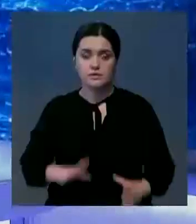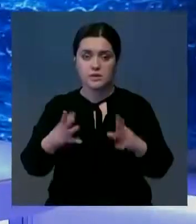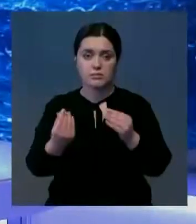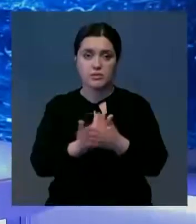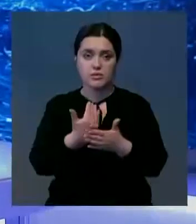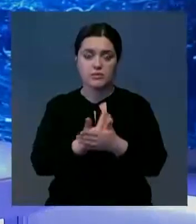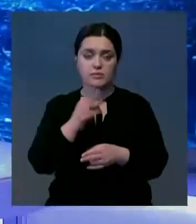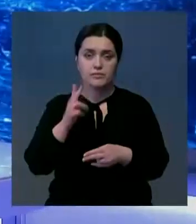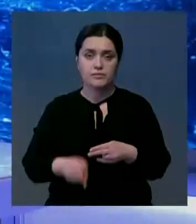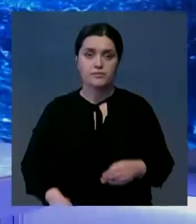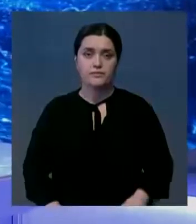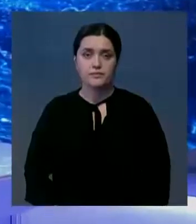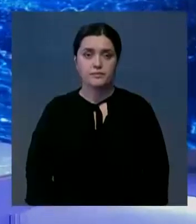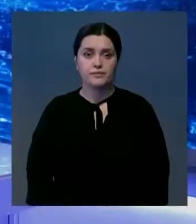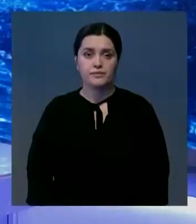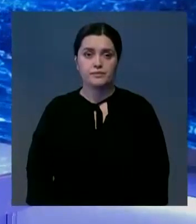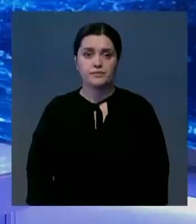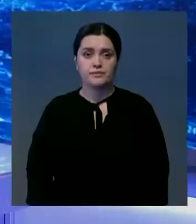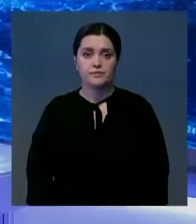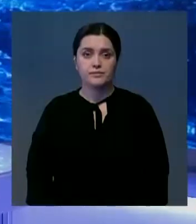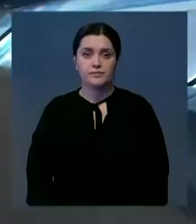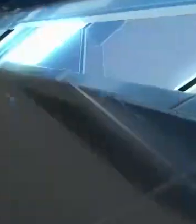На этом закончим. Оставайтесь с нами. До скорого.